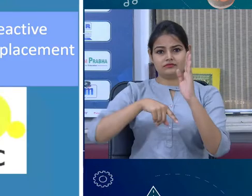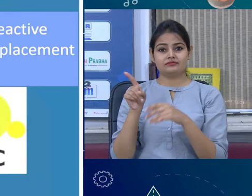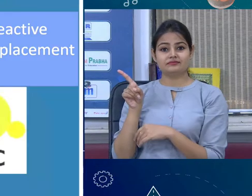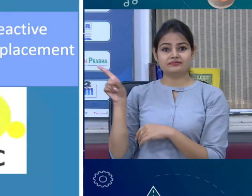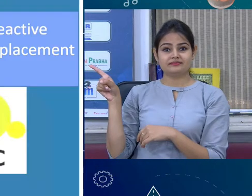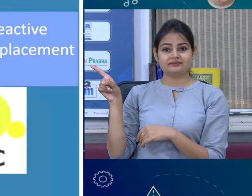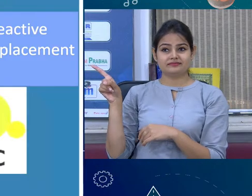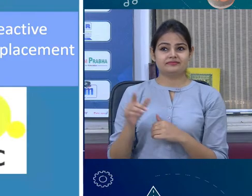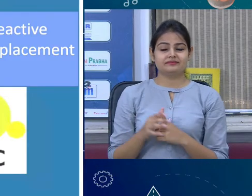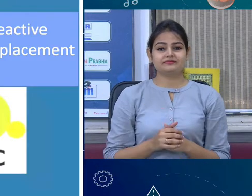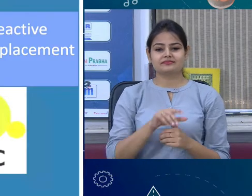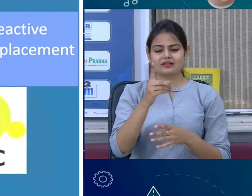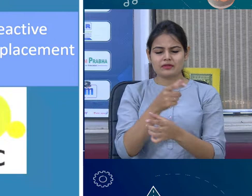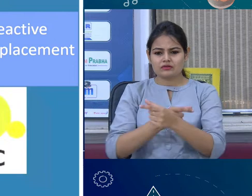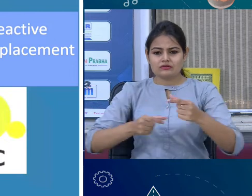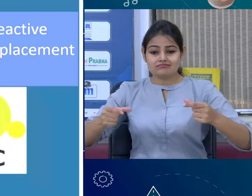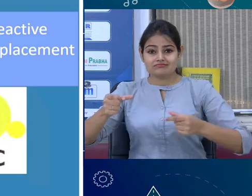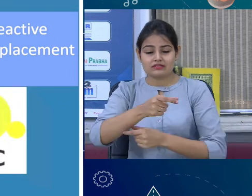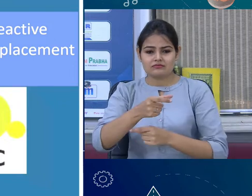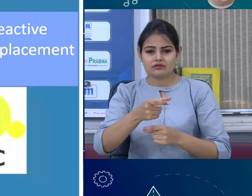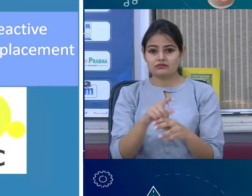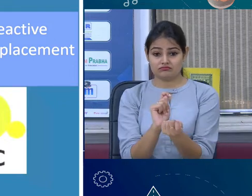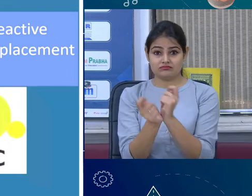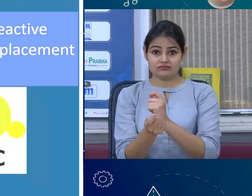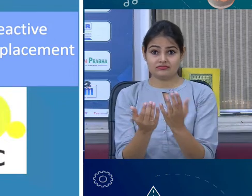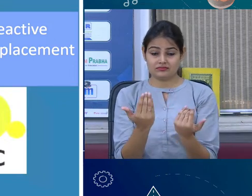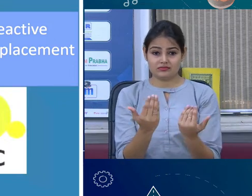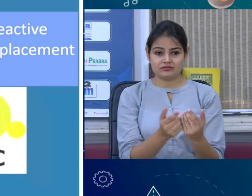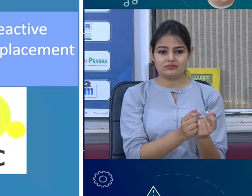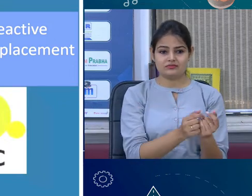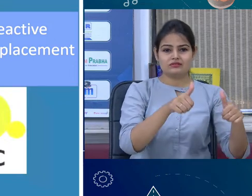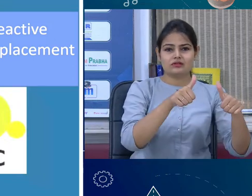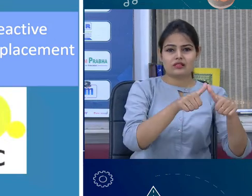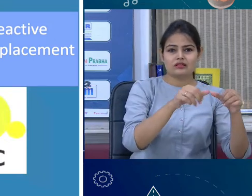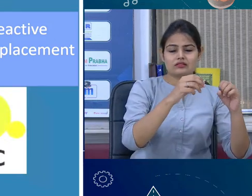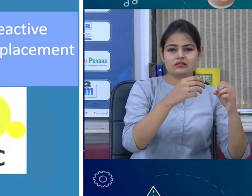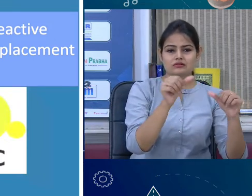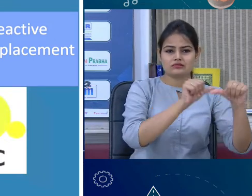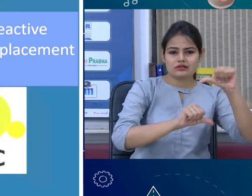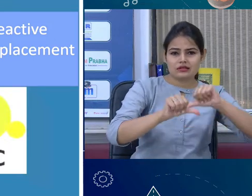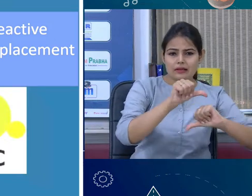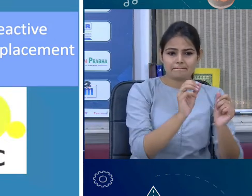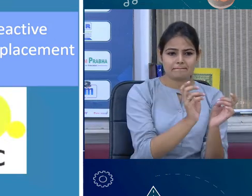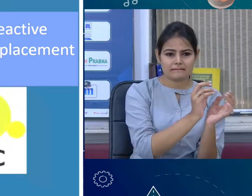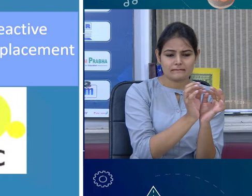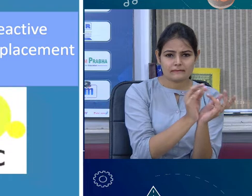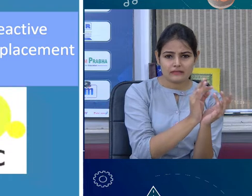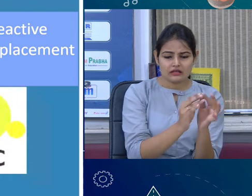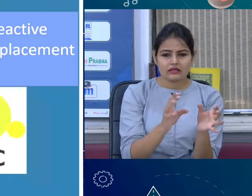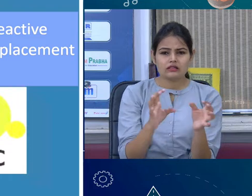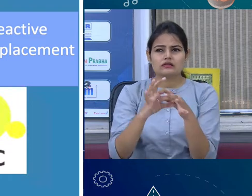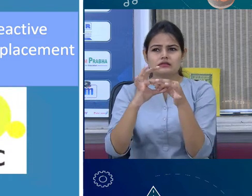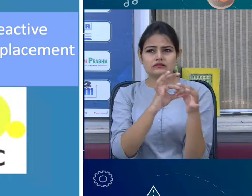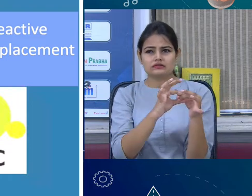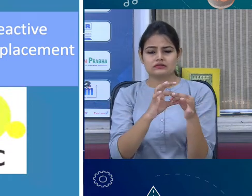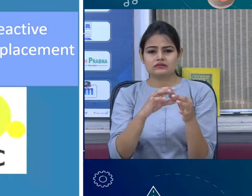have something called displacement reaction, which we have also studied in chapter 1. So what displacement reaction? happens in Rahulji, want